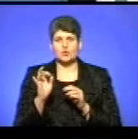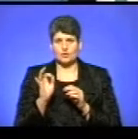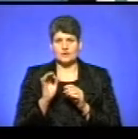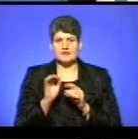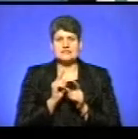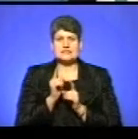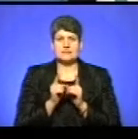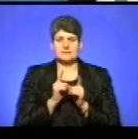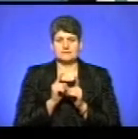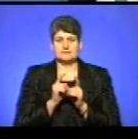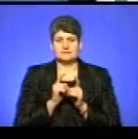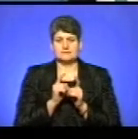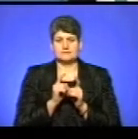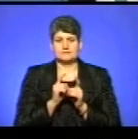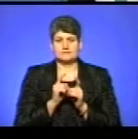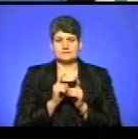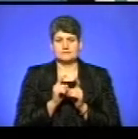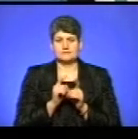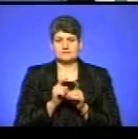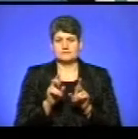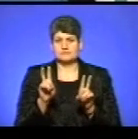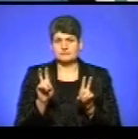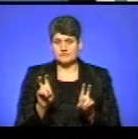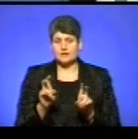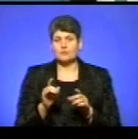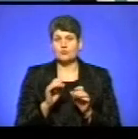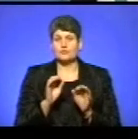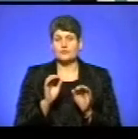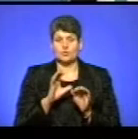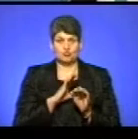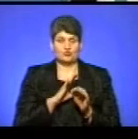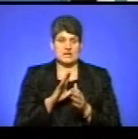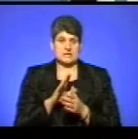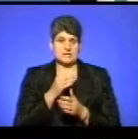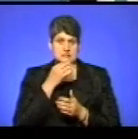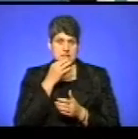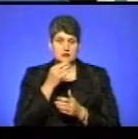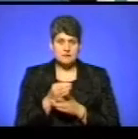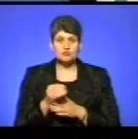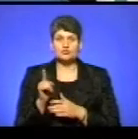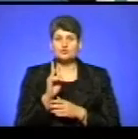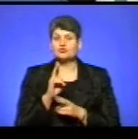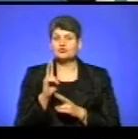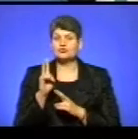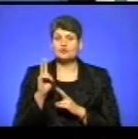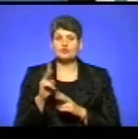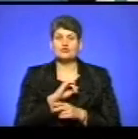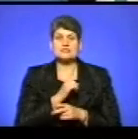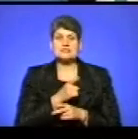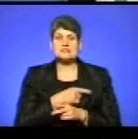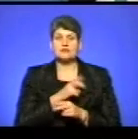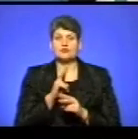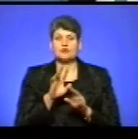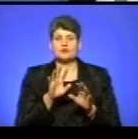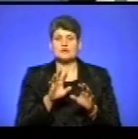змінилися, то прозвучали заяви про те, що ніхто силою не буде